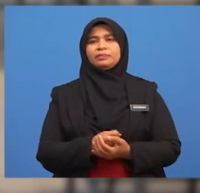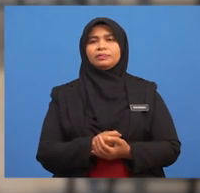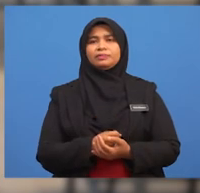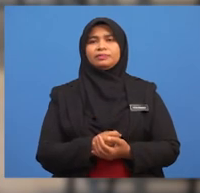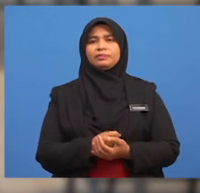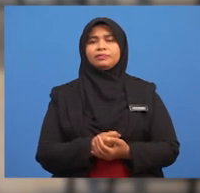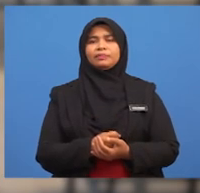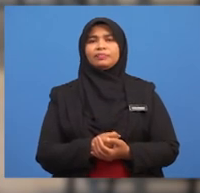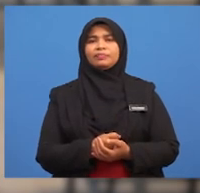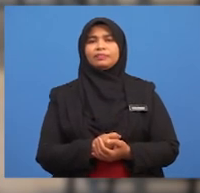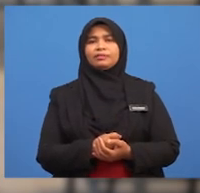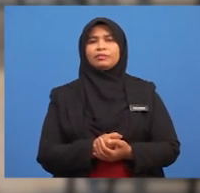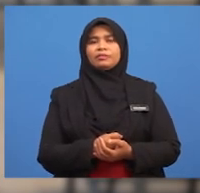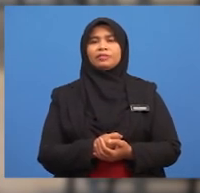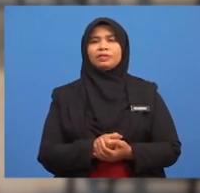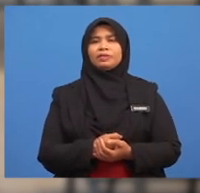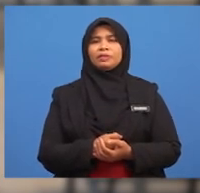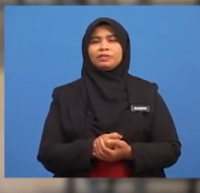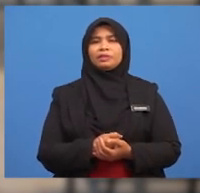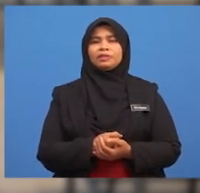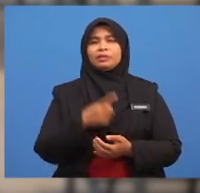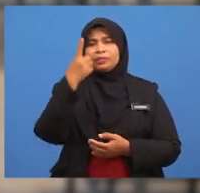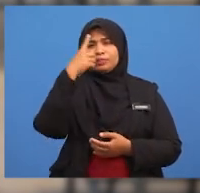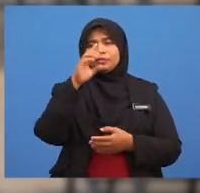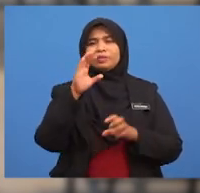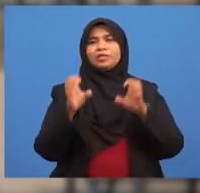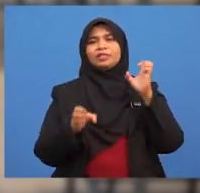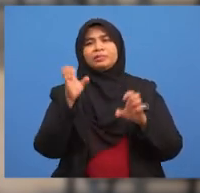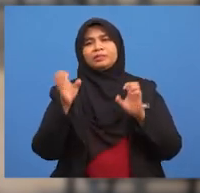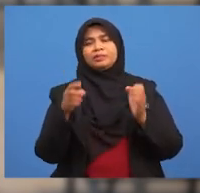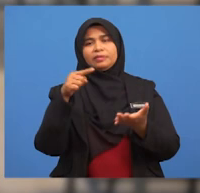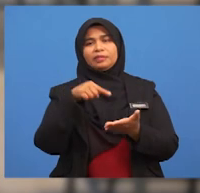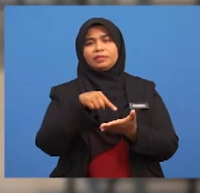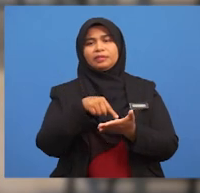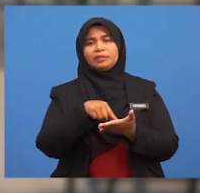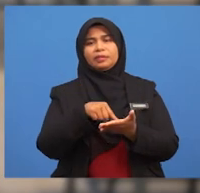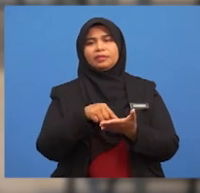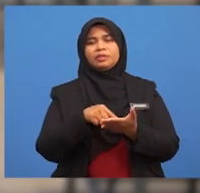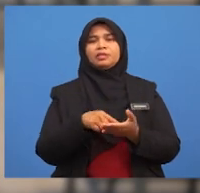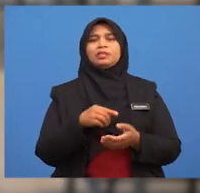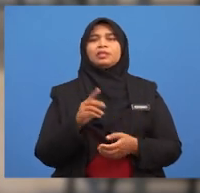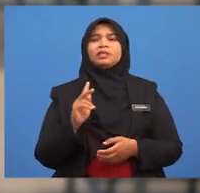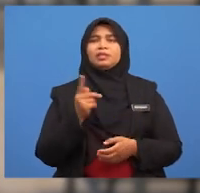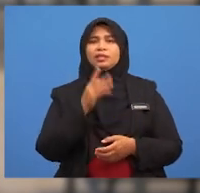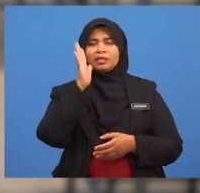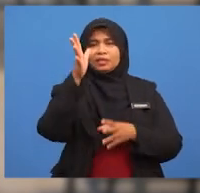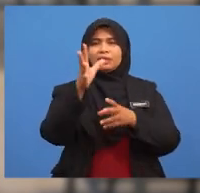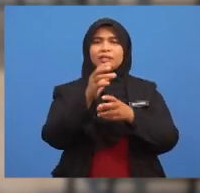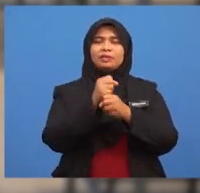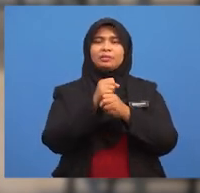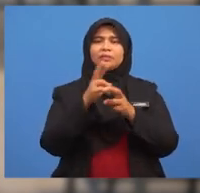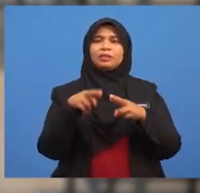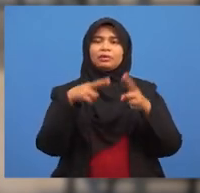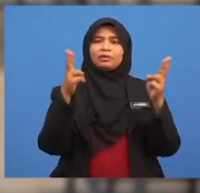Dua Untuk eksperimen ini Kita akan mendapatkan ruang